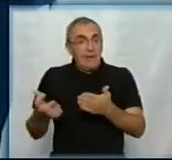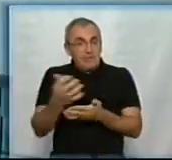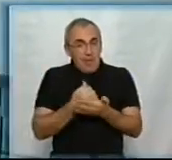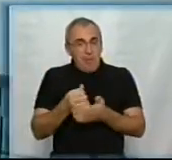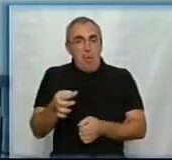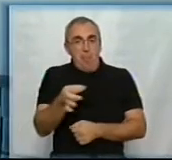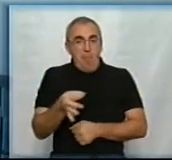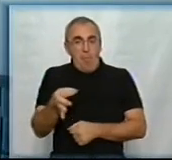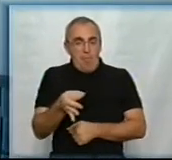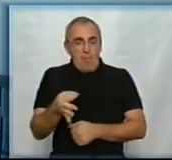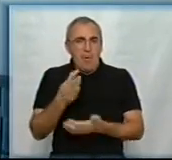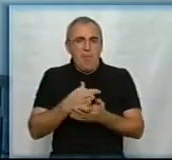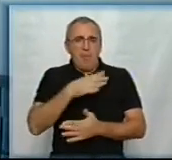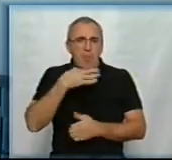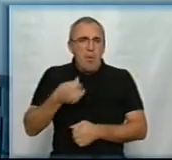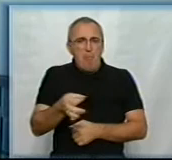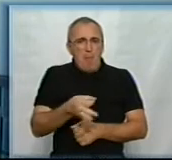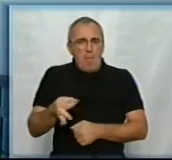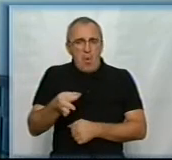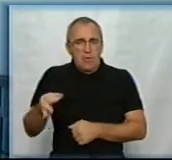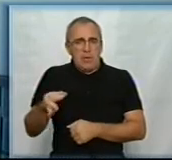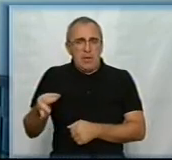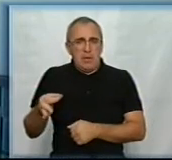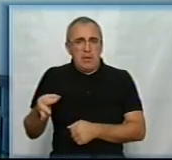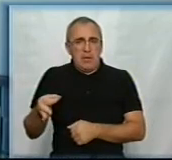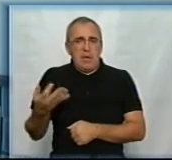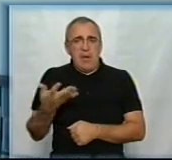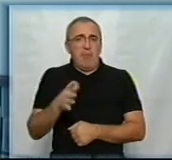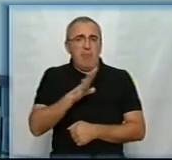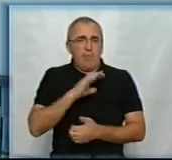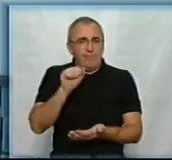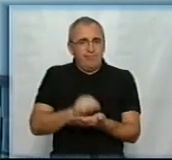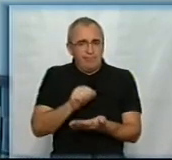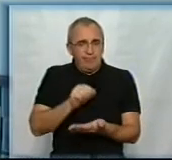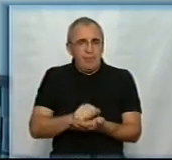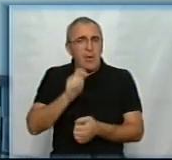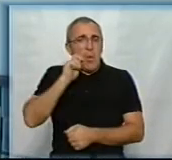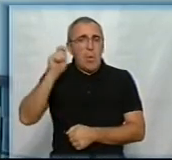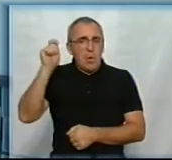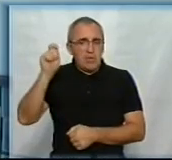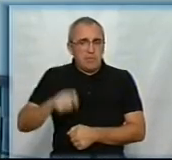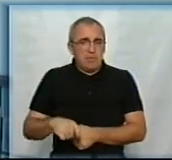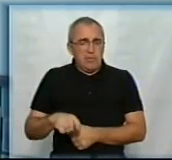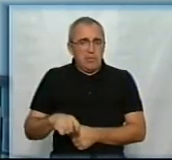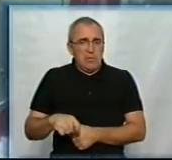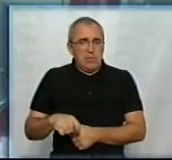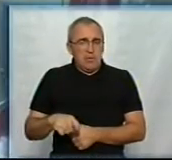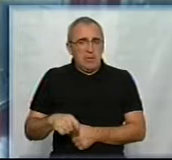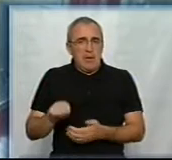монети. Є дуже багато монет, які були надруковані українські